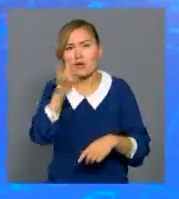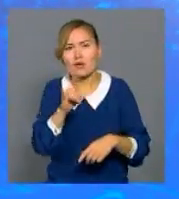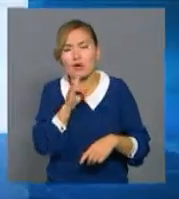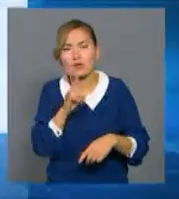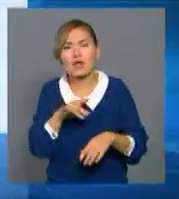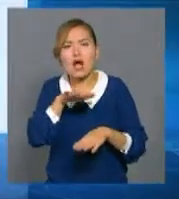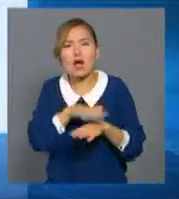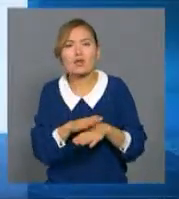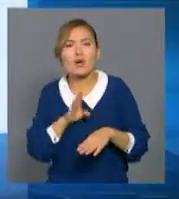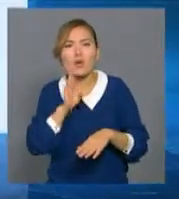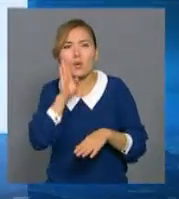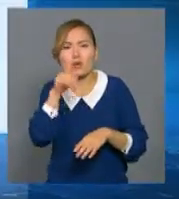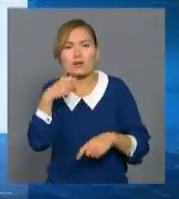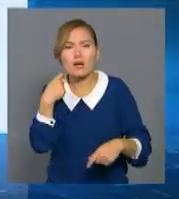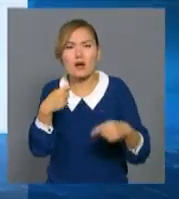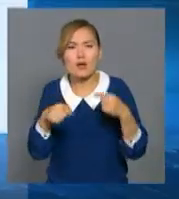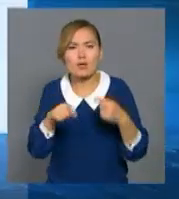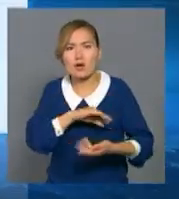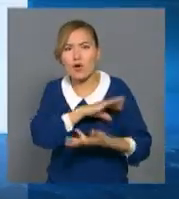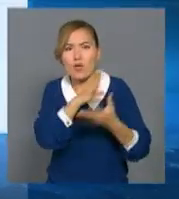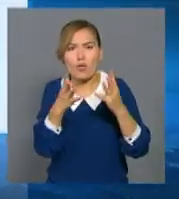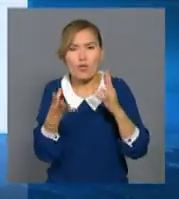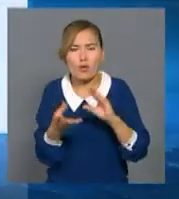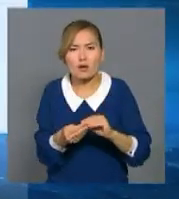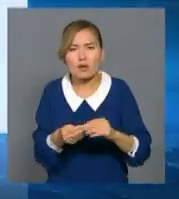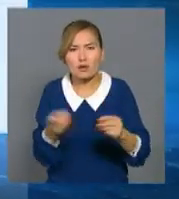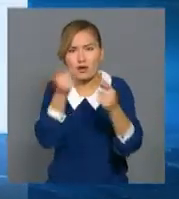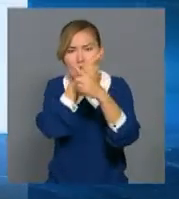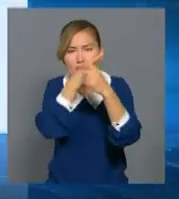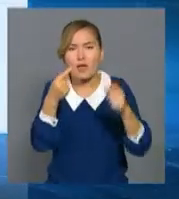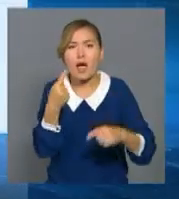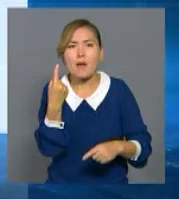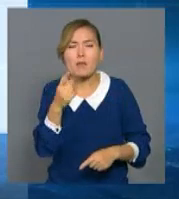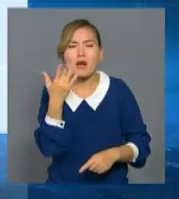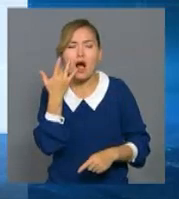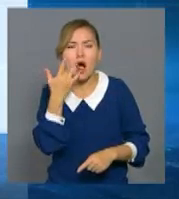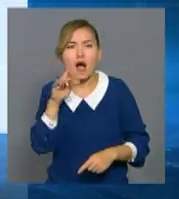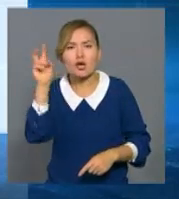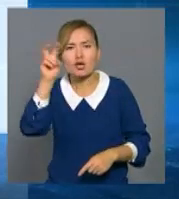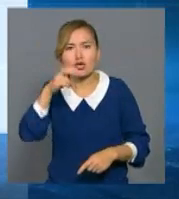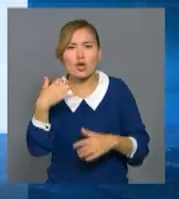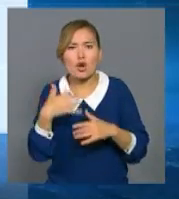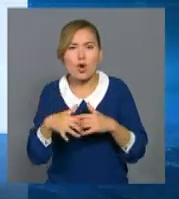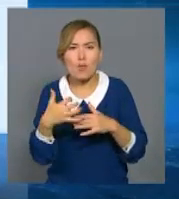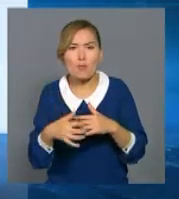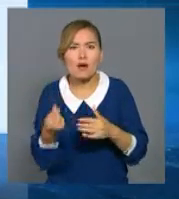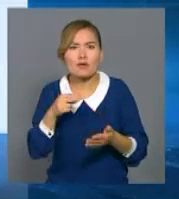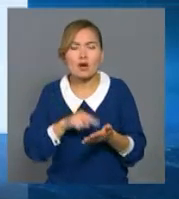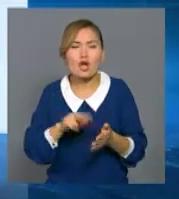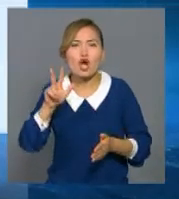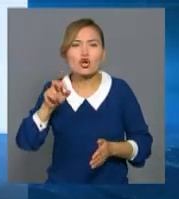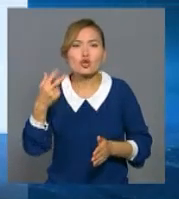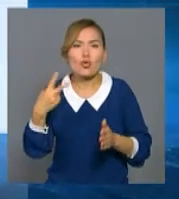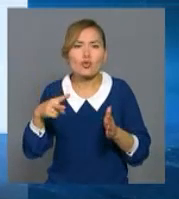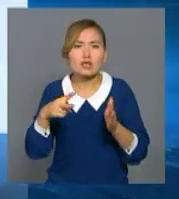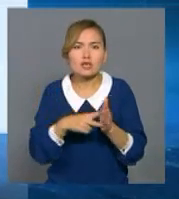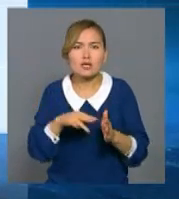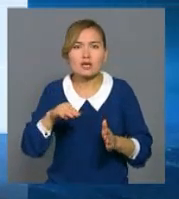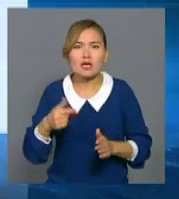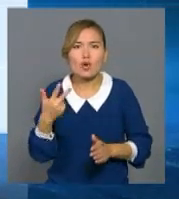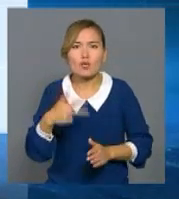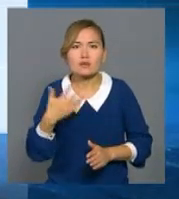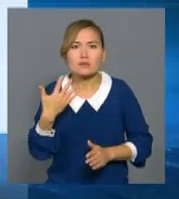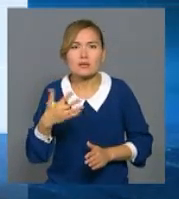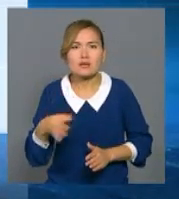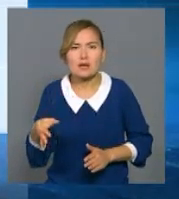Қазақстан қор биржасындағы таңғы сессияның қортынсы бойынша, бір ақшы доларының орташа бағымы 337 тенге 35 тейін.